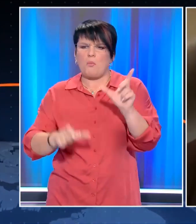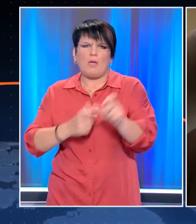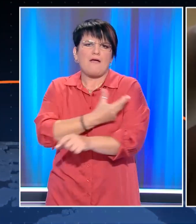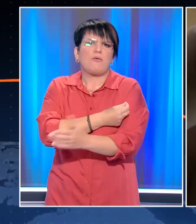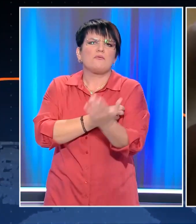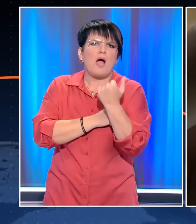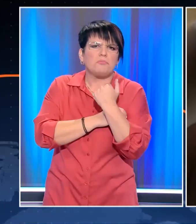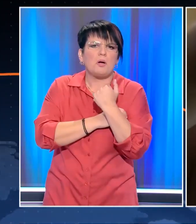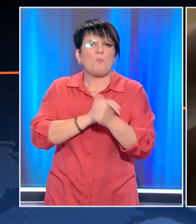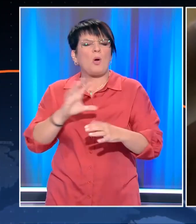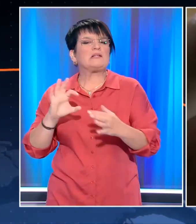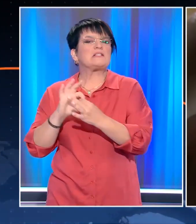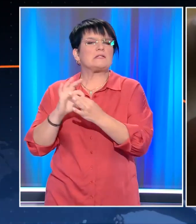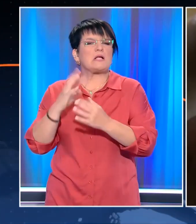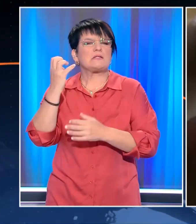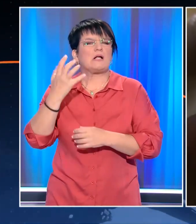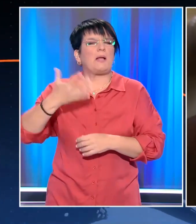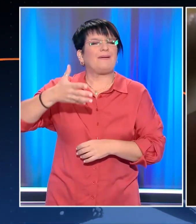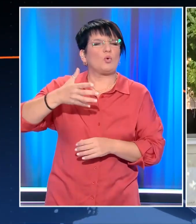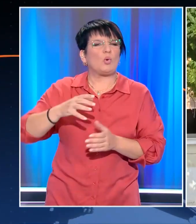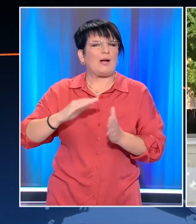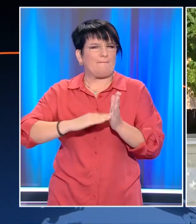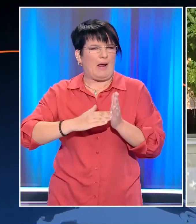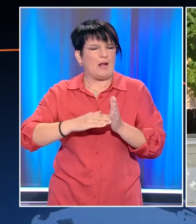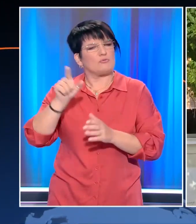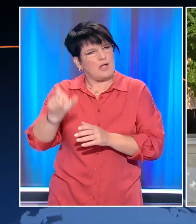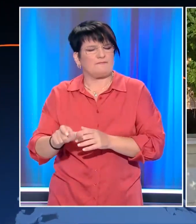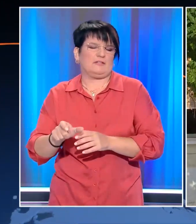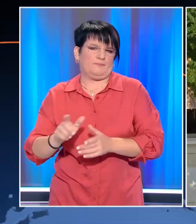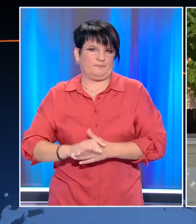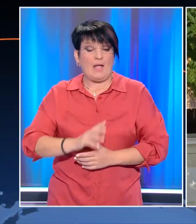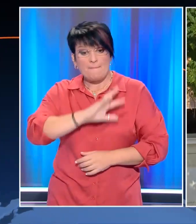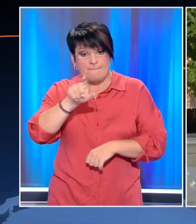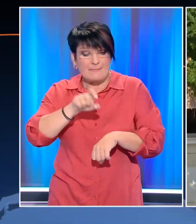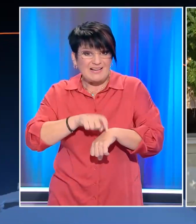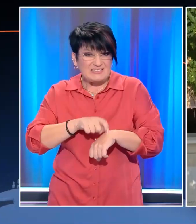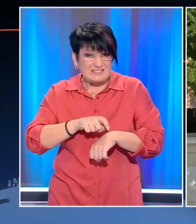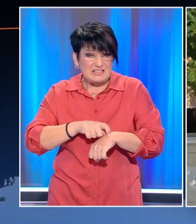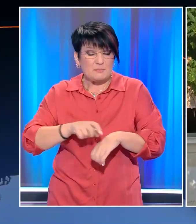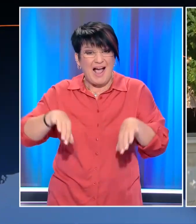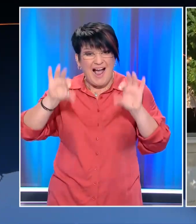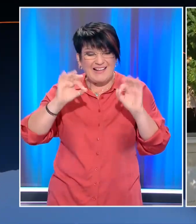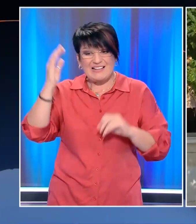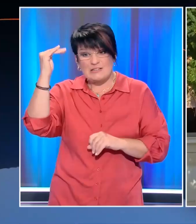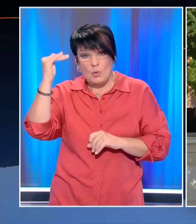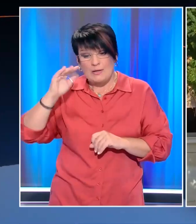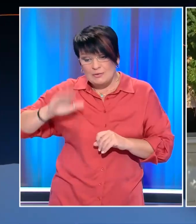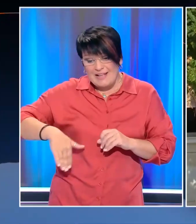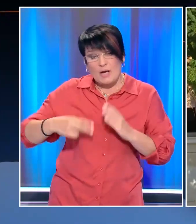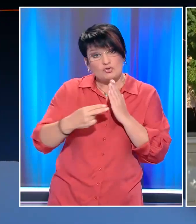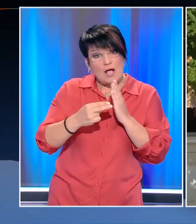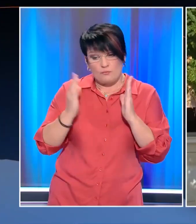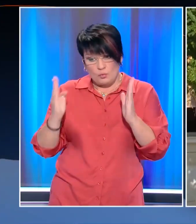πιθανότητα να υπάρχουν συνεργοί της 45χρονης υπαλλήλου. Έχουμε καταλήξει μέχρι στιγμής, από αρχές Ιουλίου μέχρι τέλος Αυγούστου του